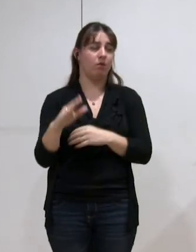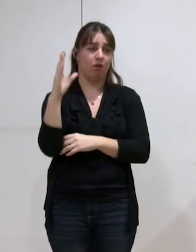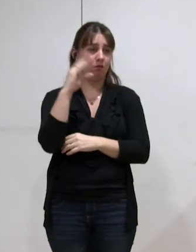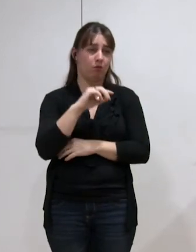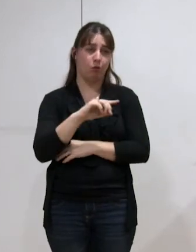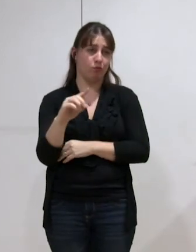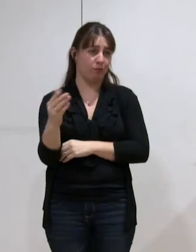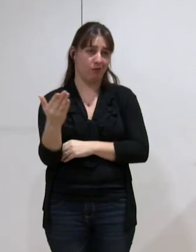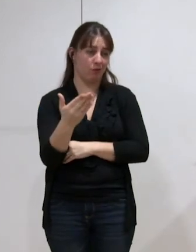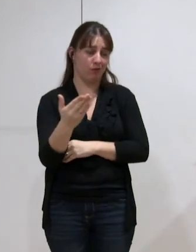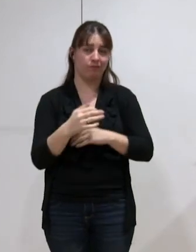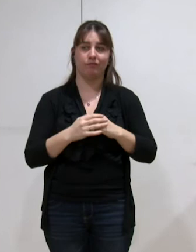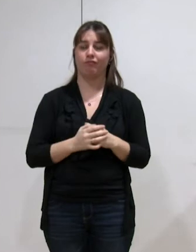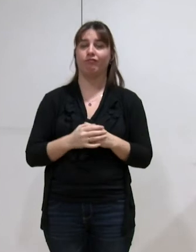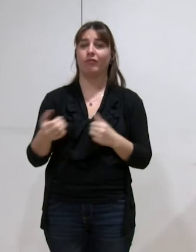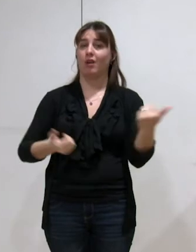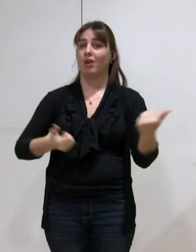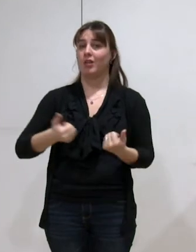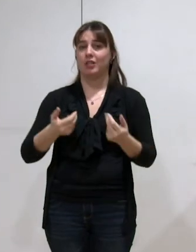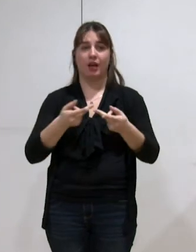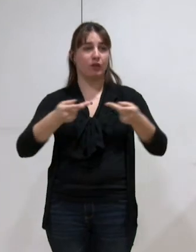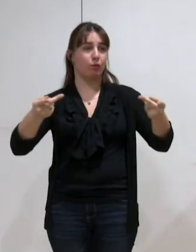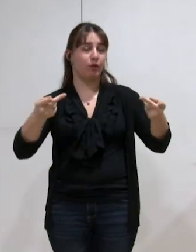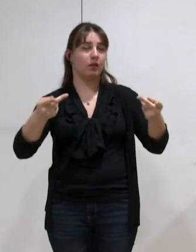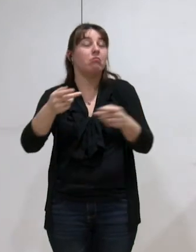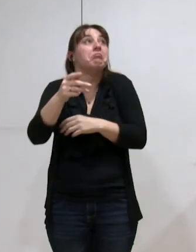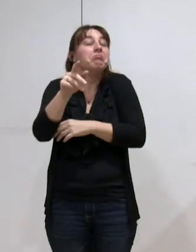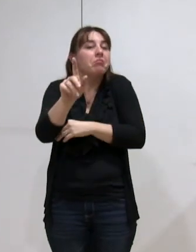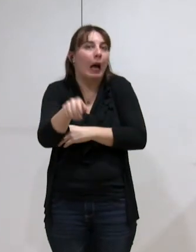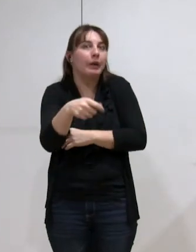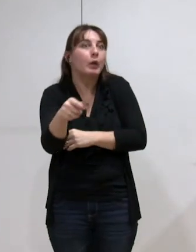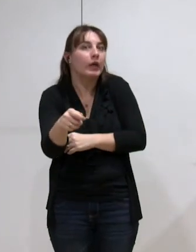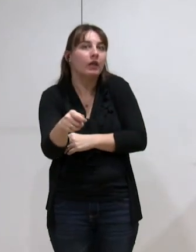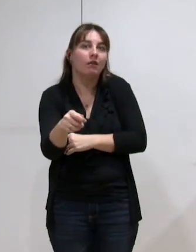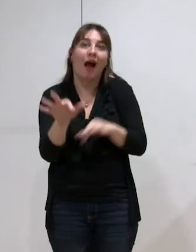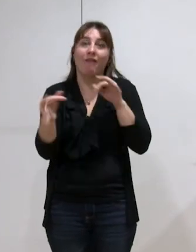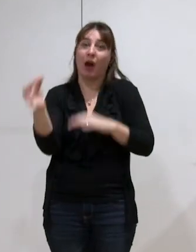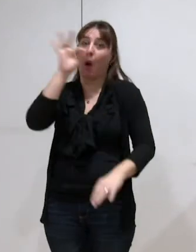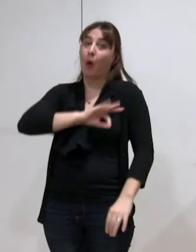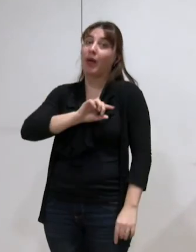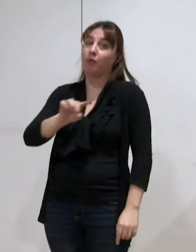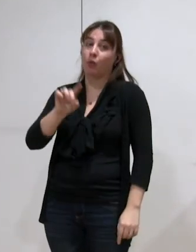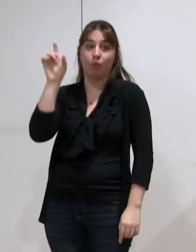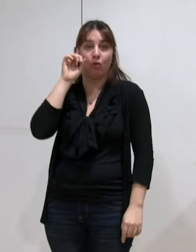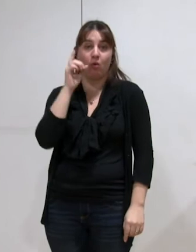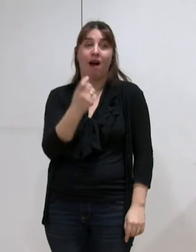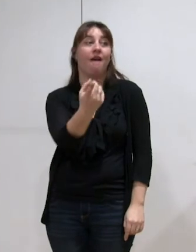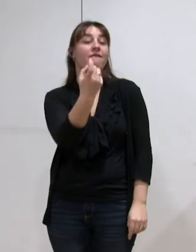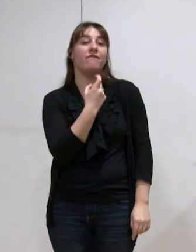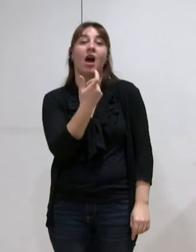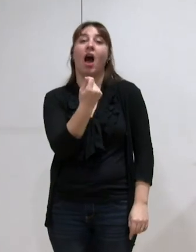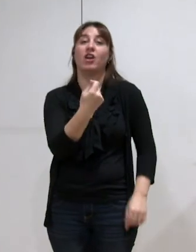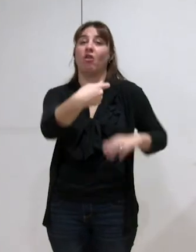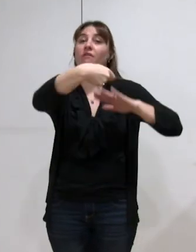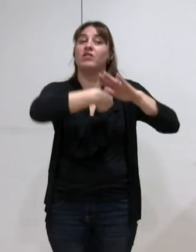d'abord que des services publics, a priori, ce n'est pas fait pour être rentable puisque c'est financé par de l'impôt, M.